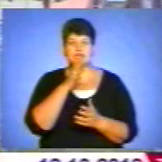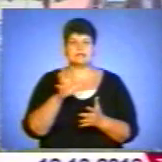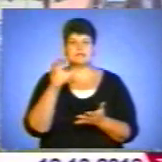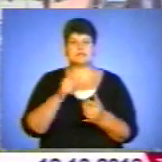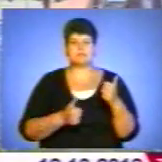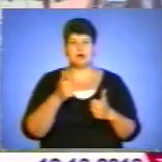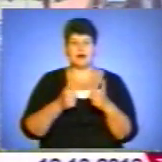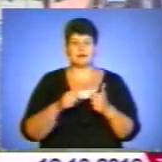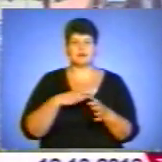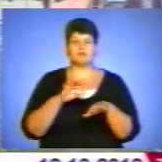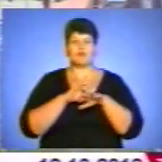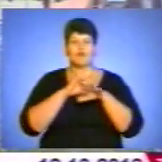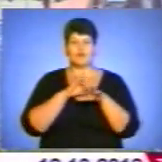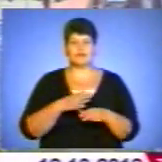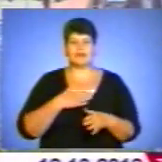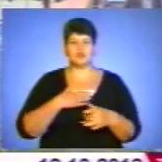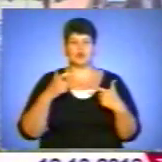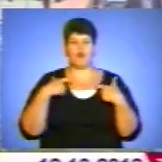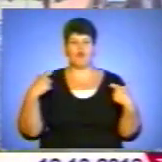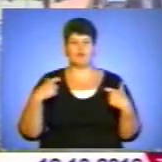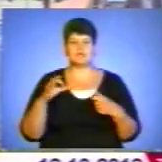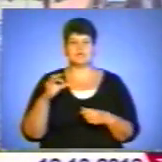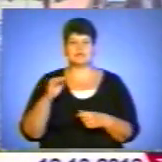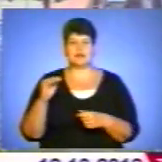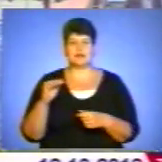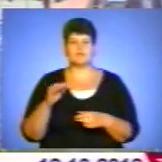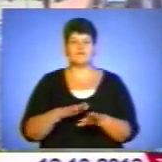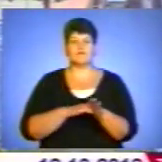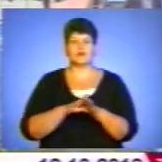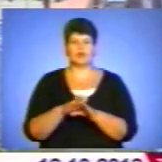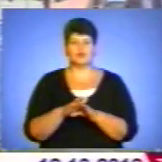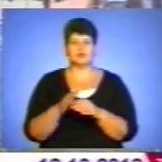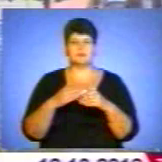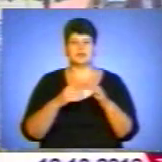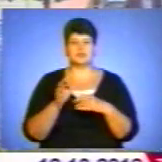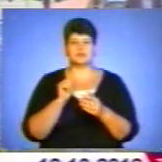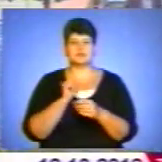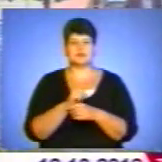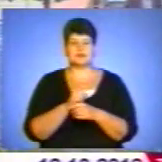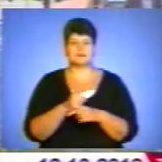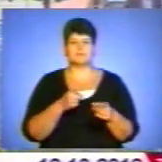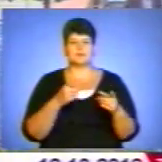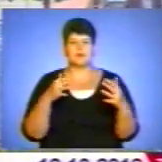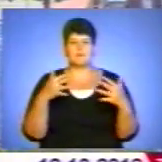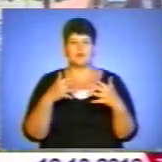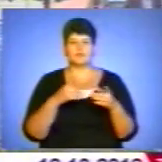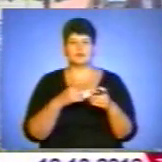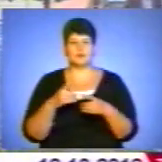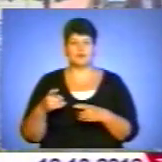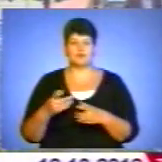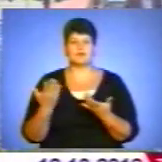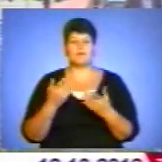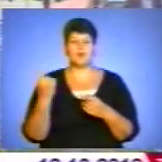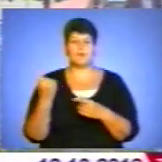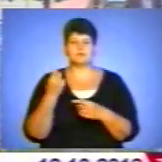які проводилися 13-му різному корпусі, наші офіцери виконували практичні завдання з бойовою стрільбою, де вони, по